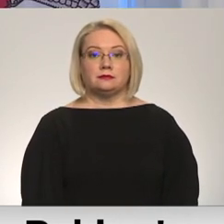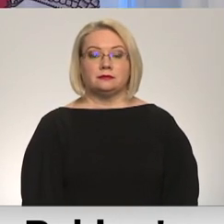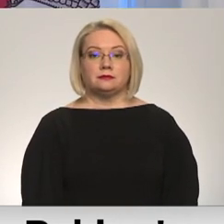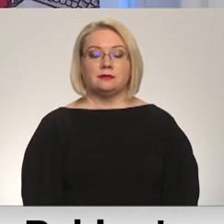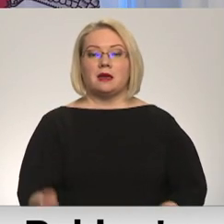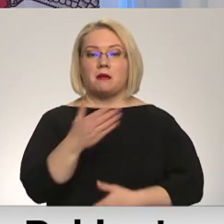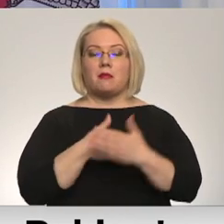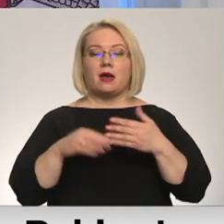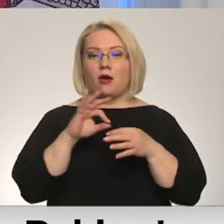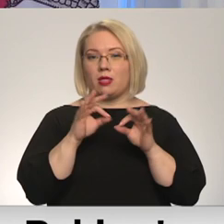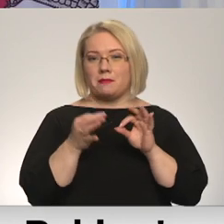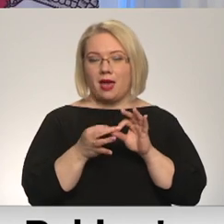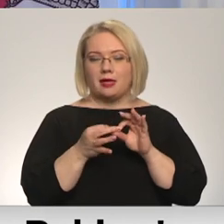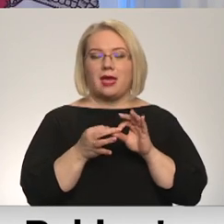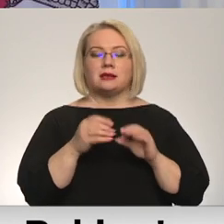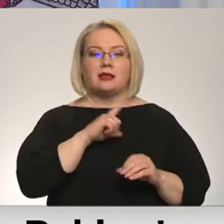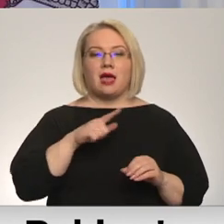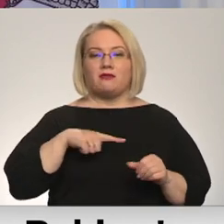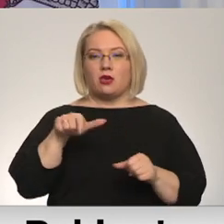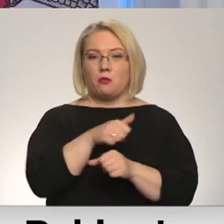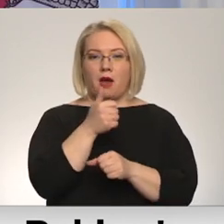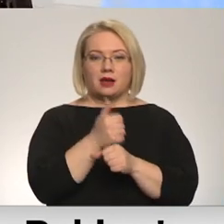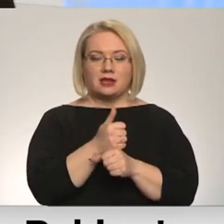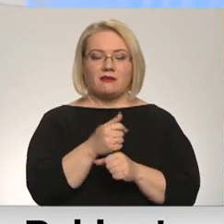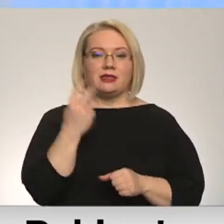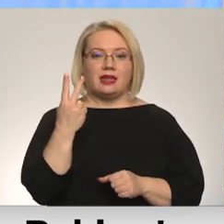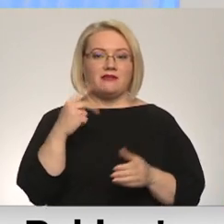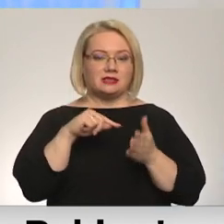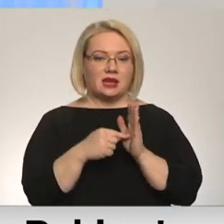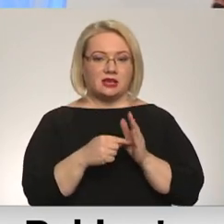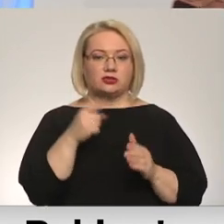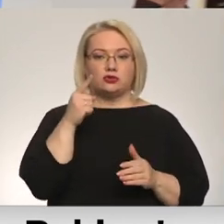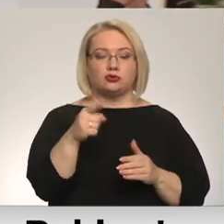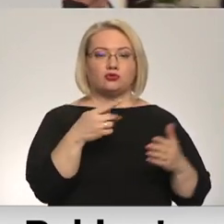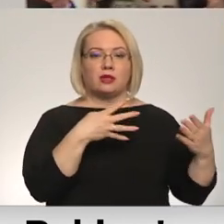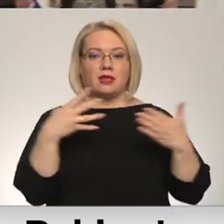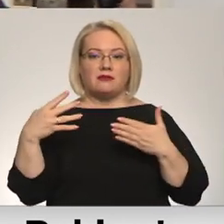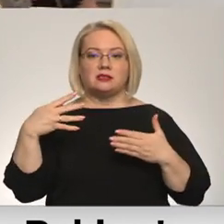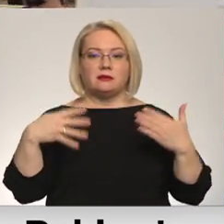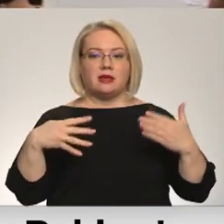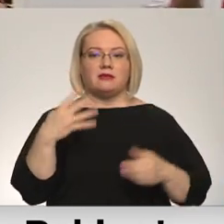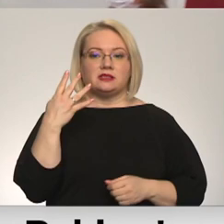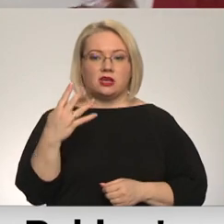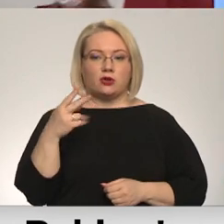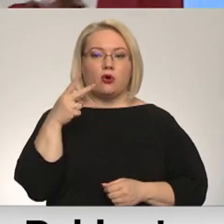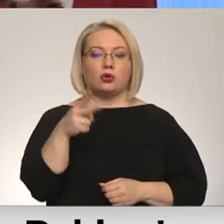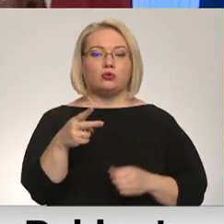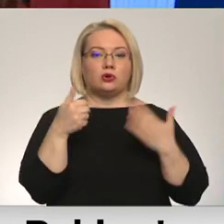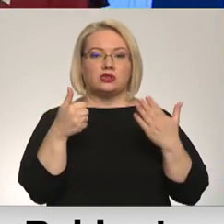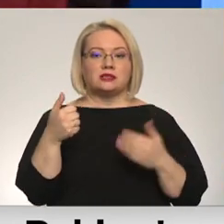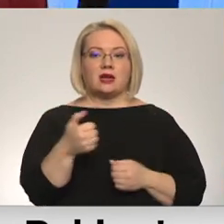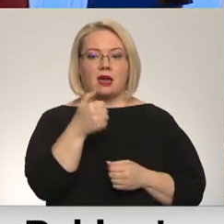Paraolimpiskajās spēlēs Latvija iepriekš pārstāvēta tikai divas reizes – 1994. un 2006. gadā.